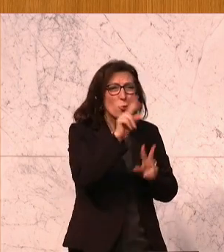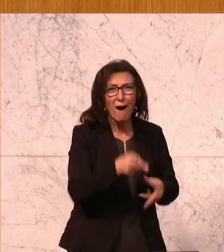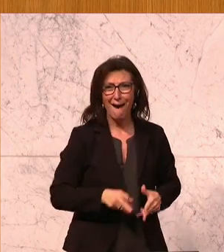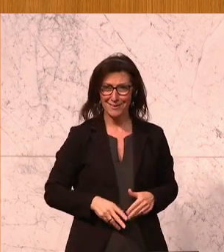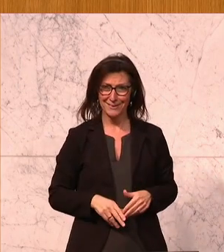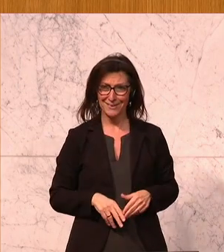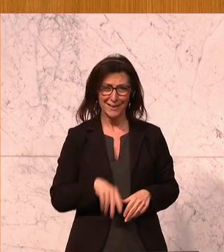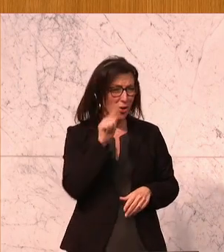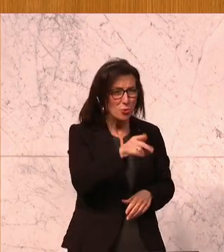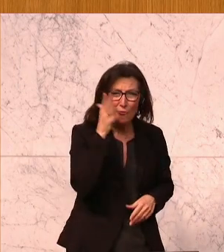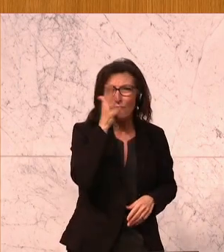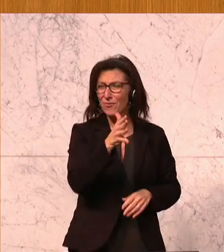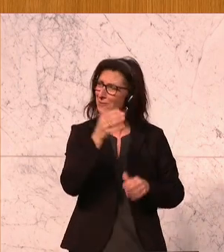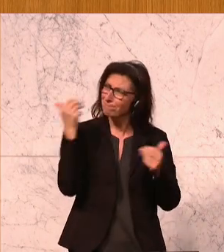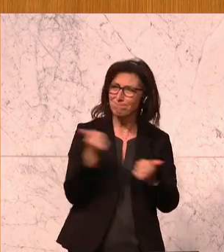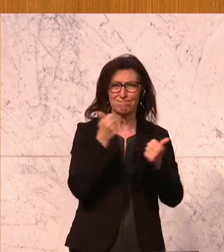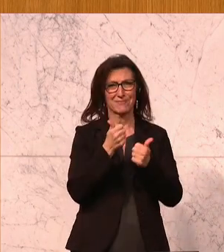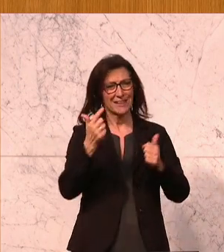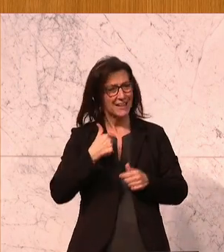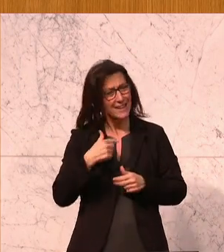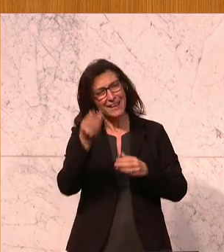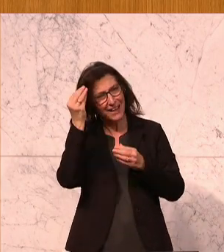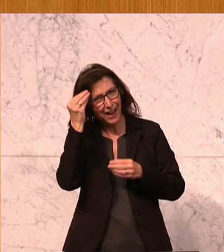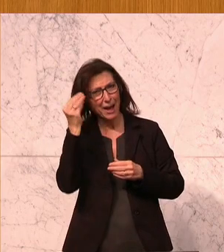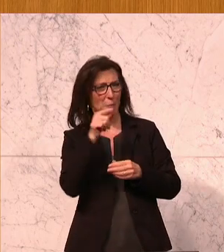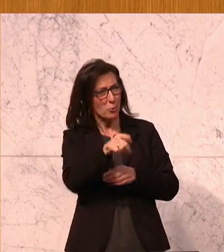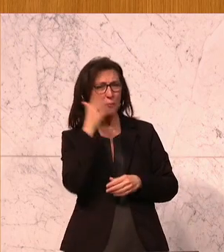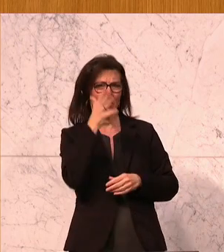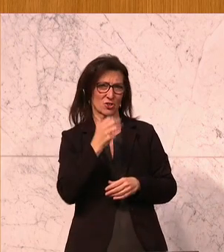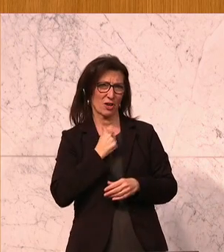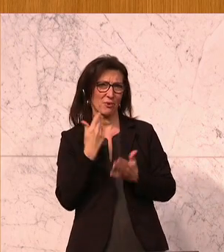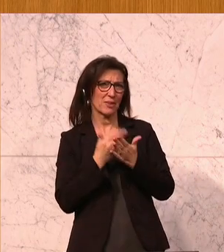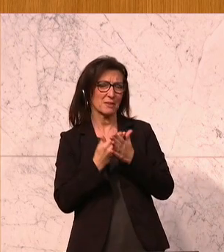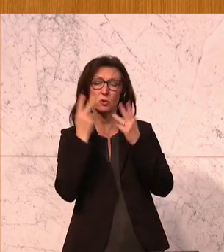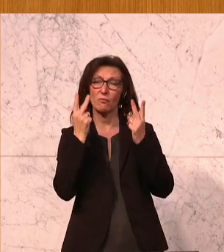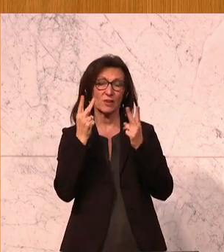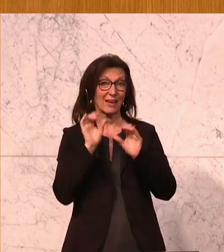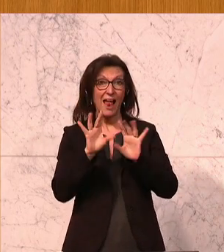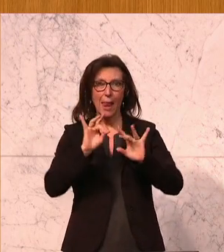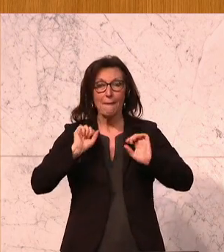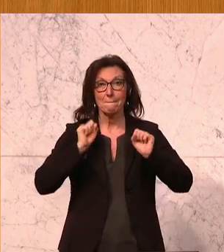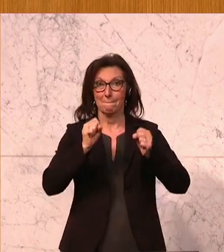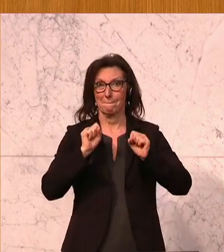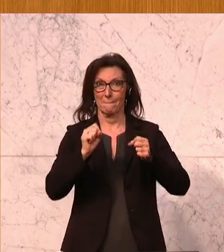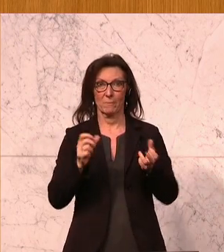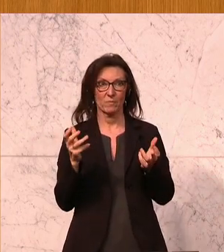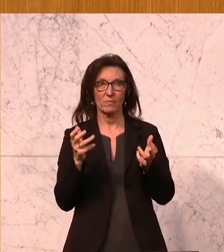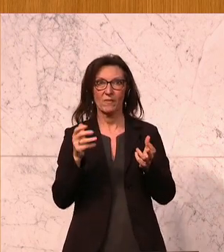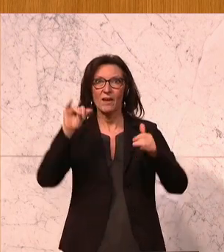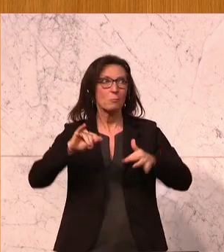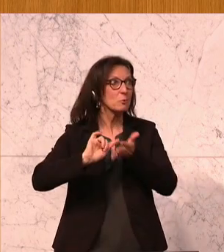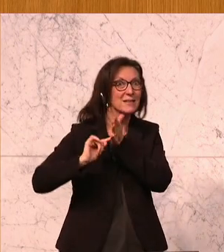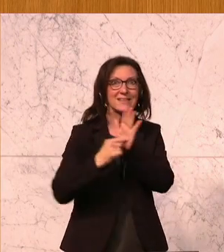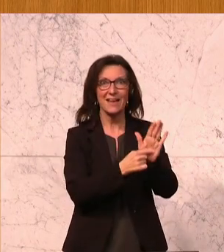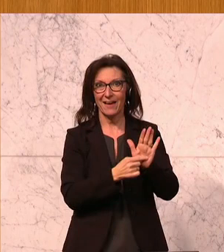was, du wirst was. Ich glaube darauf. Und daher ist es so wichtig, auch die engagierten Lehrerinnen und Lehrer vor den Vorhang zu